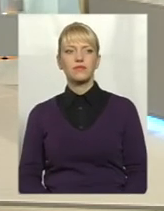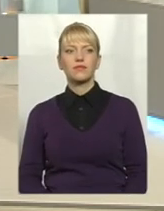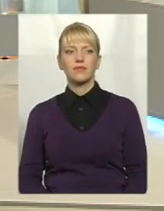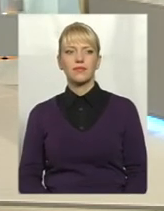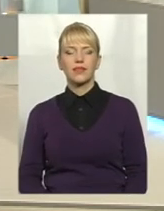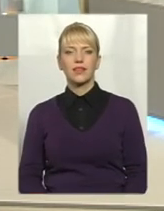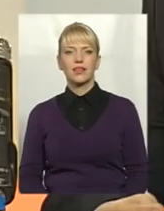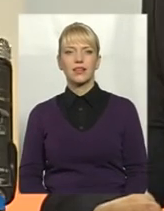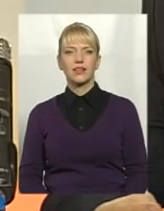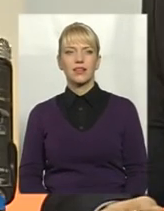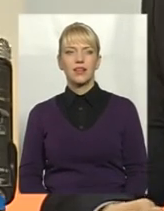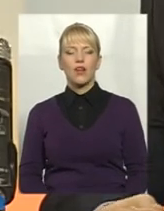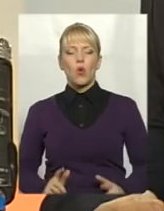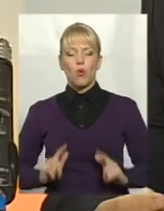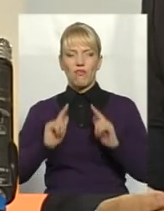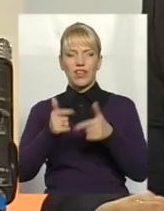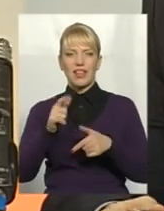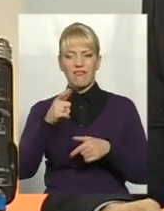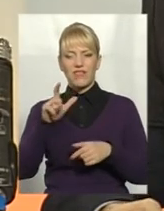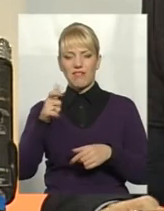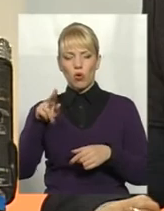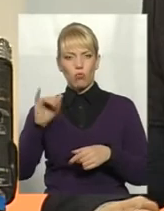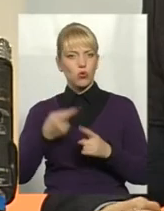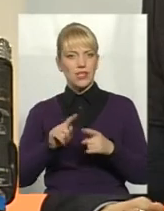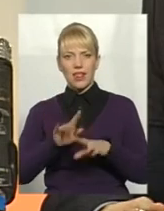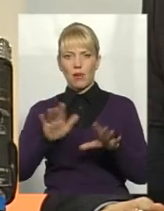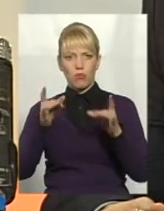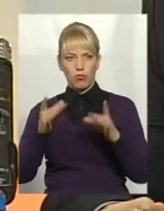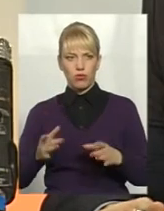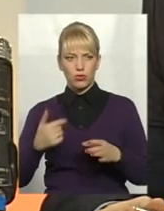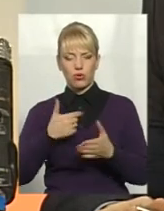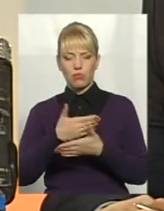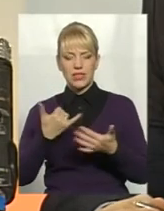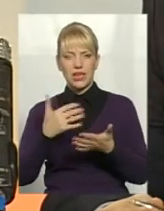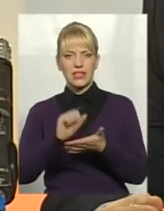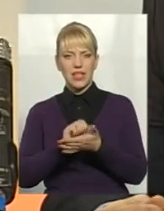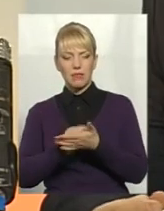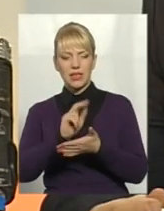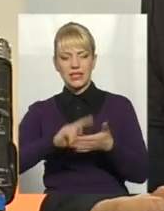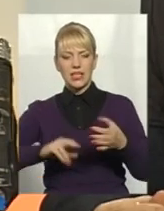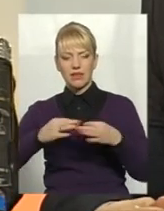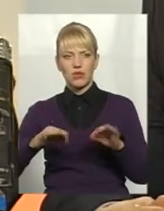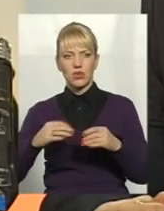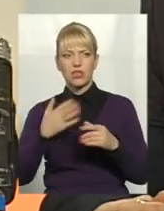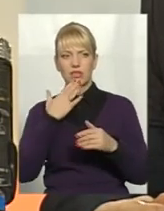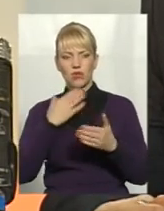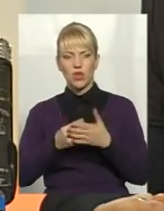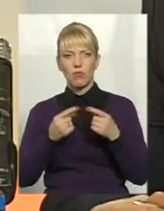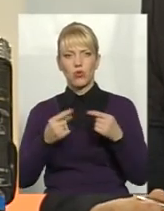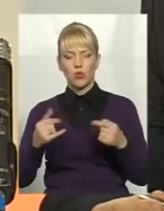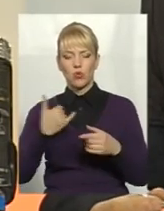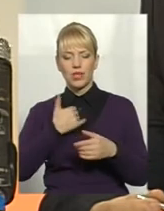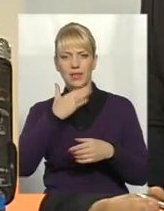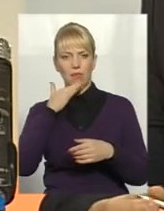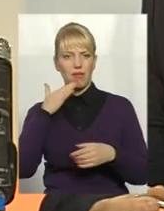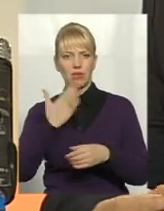війти в Європу це не дуже просто. Ми зараз займаємося сертифікацією своєю надзвичайно цікаві продукції, в нас дуже медтехніка